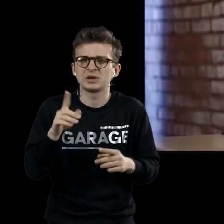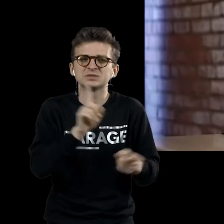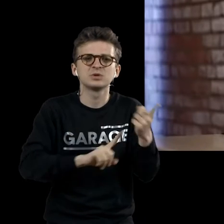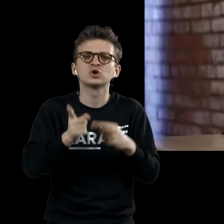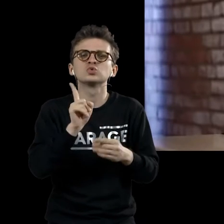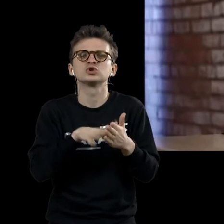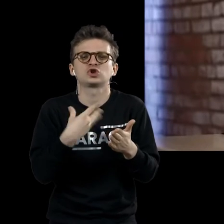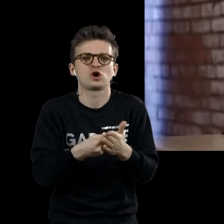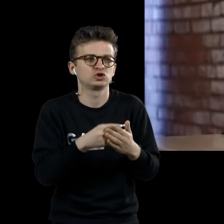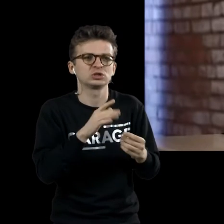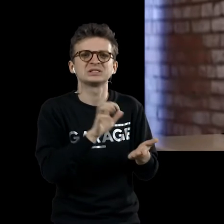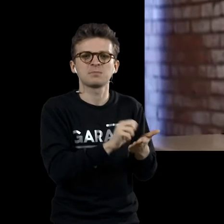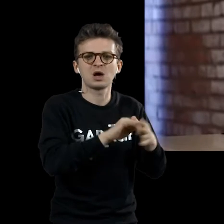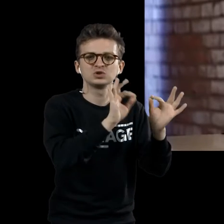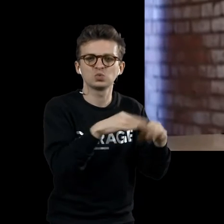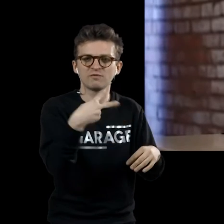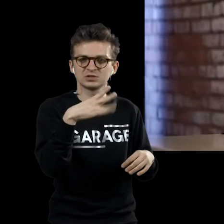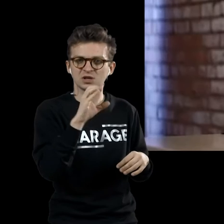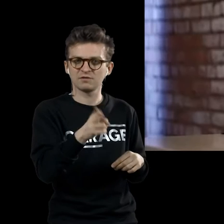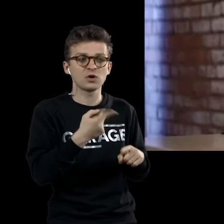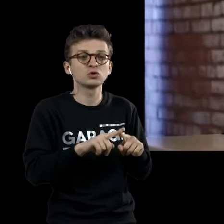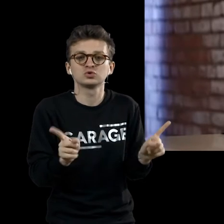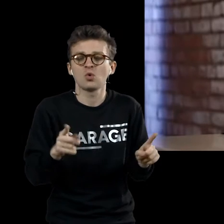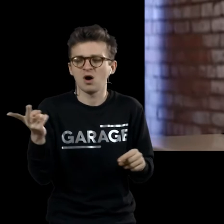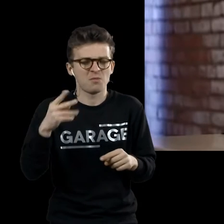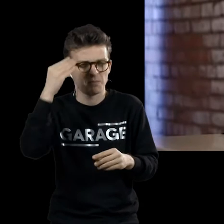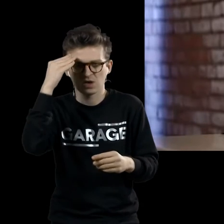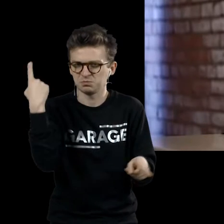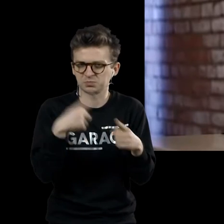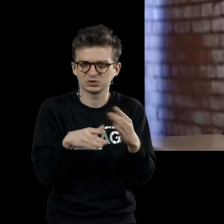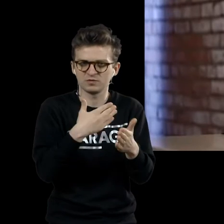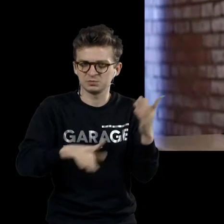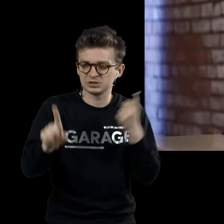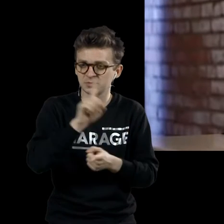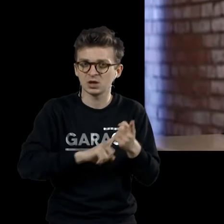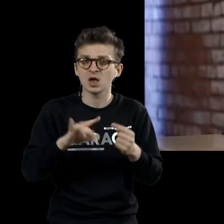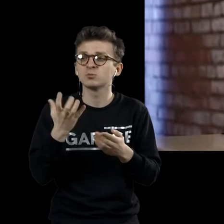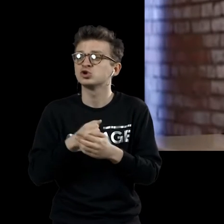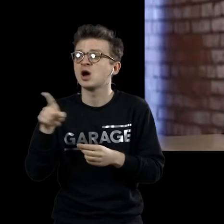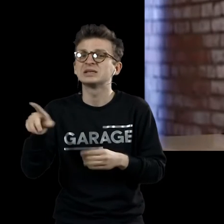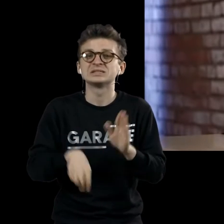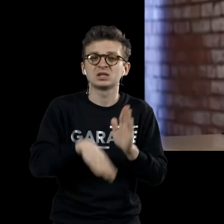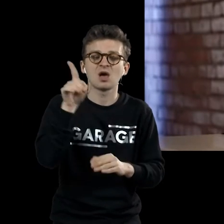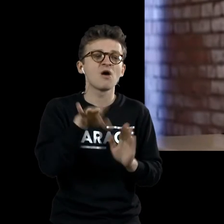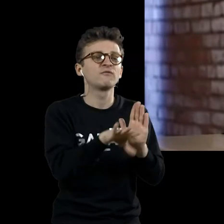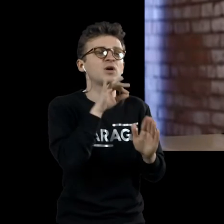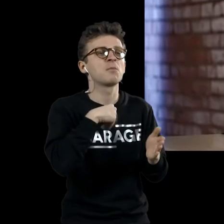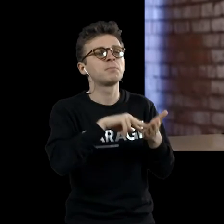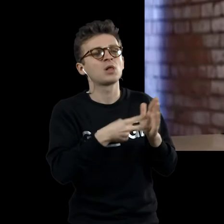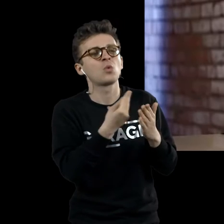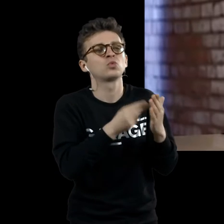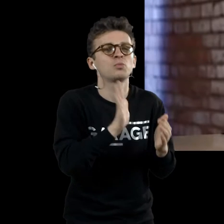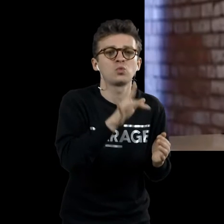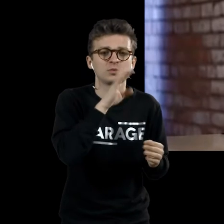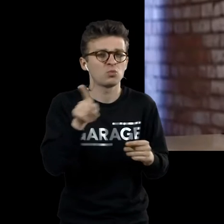собственно, значит заниматься искусством в XX веке, совершенно очевидно, с детства не было выбора быть художниками или не быть художниками. Оба они